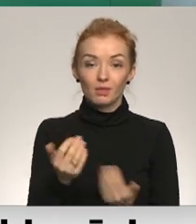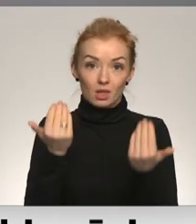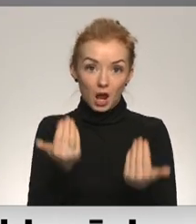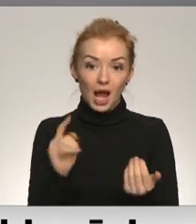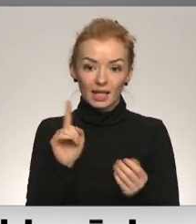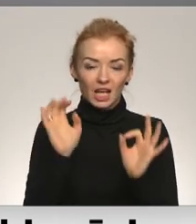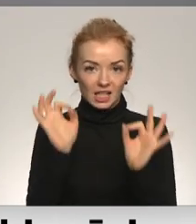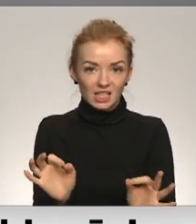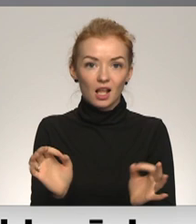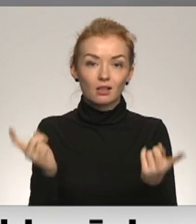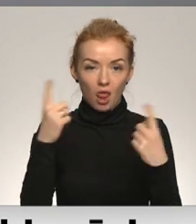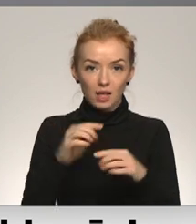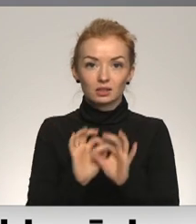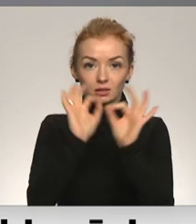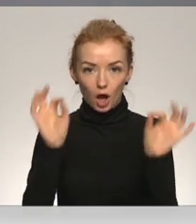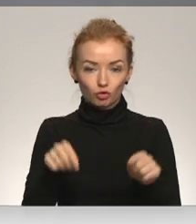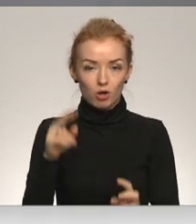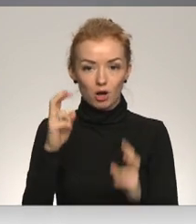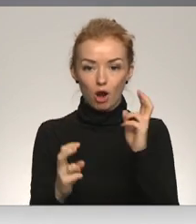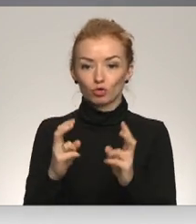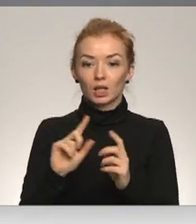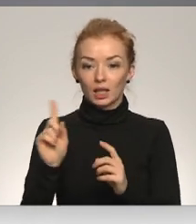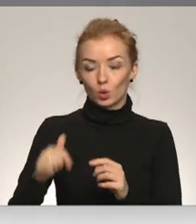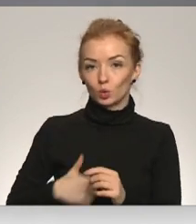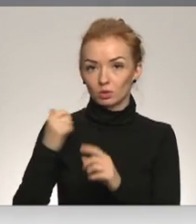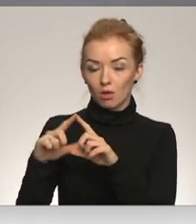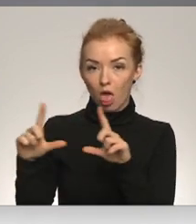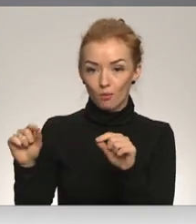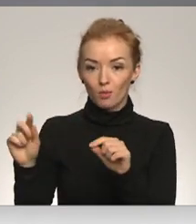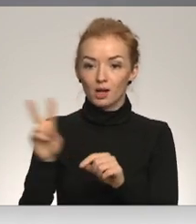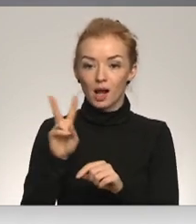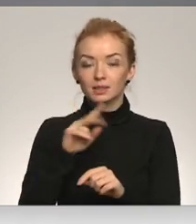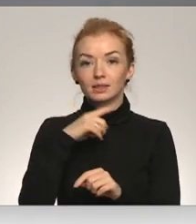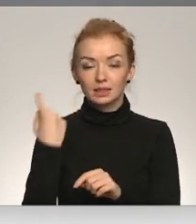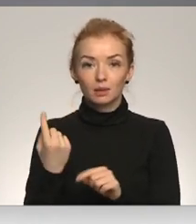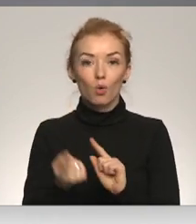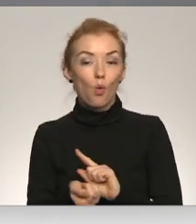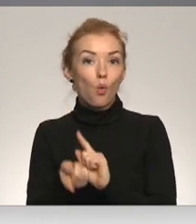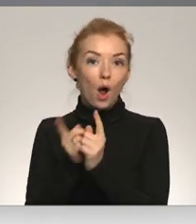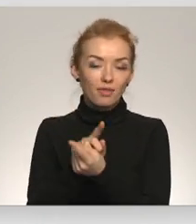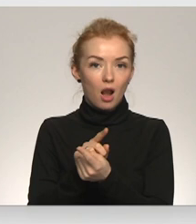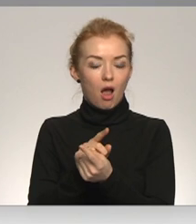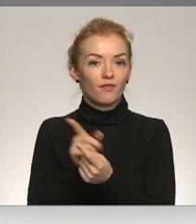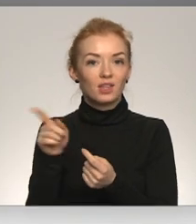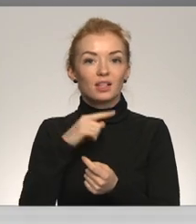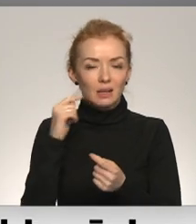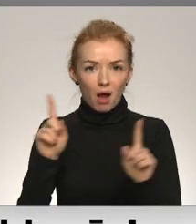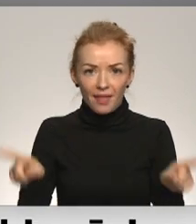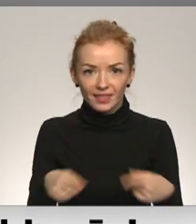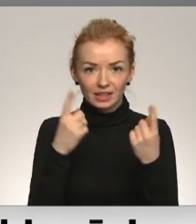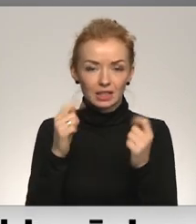brīdis. Ir uzņēmumi, kuri grib tieši otrādi attīstīt biogāzes. Mēs